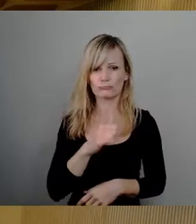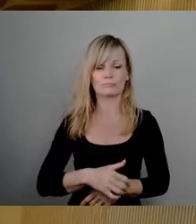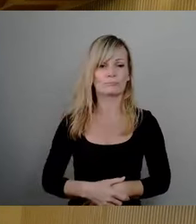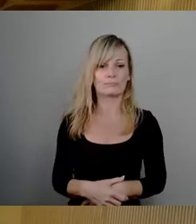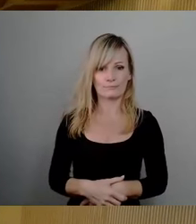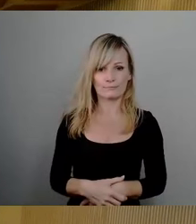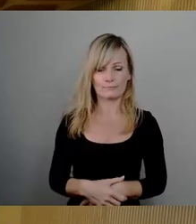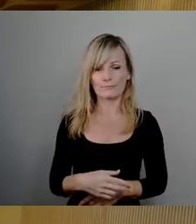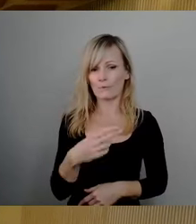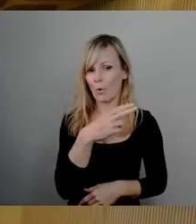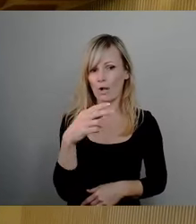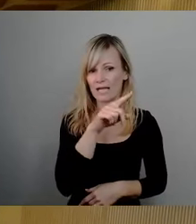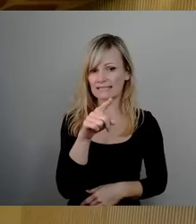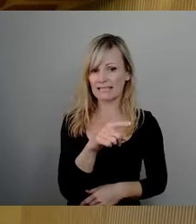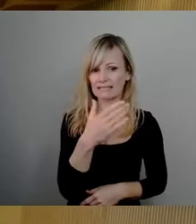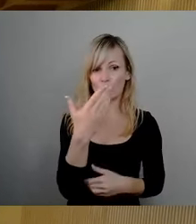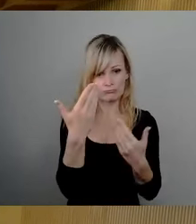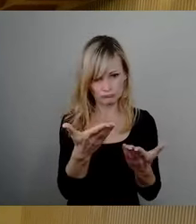Holger Zastrow. Bitte schön.